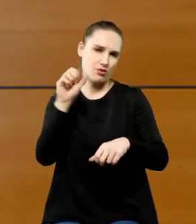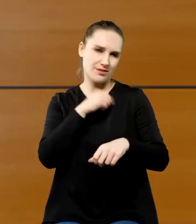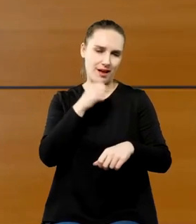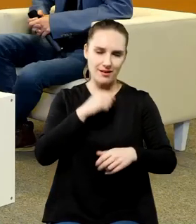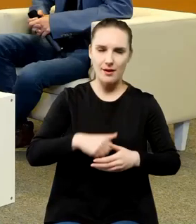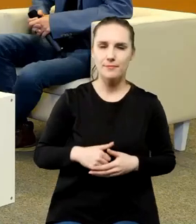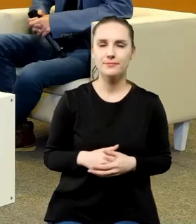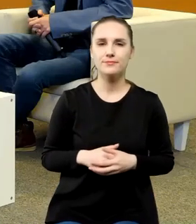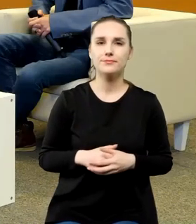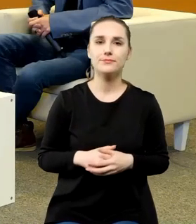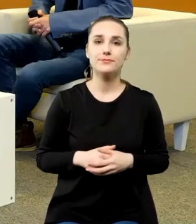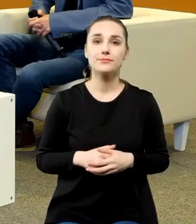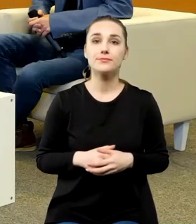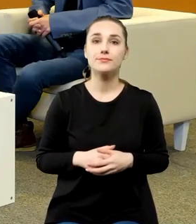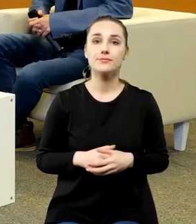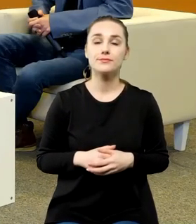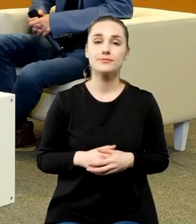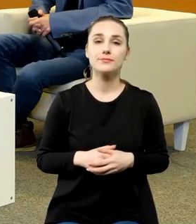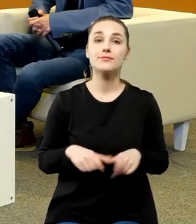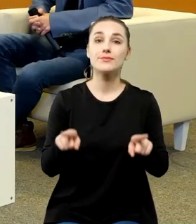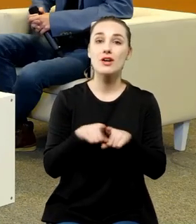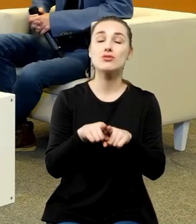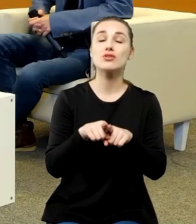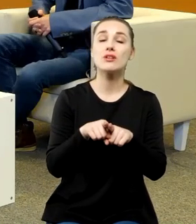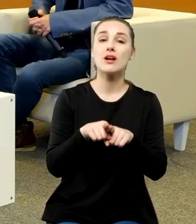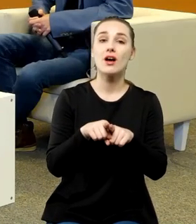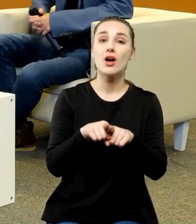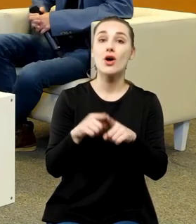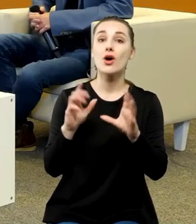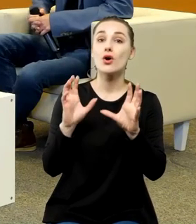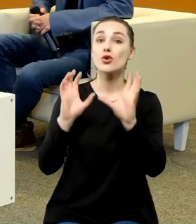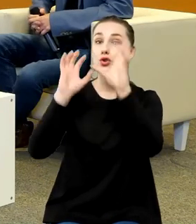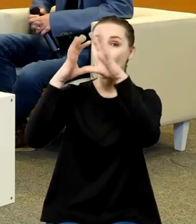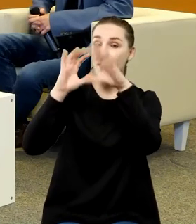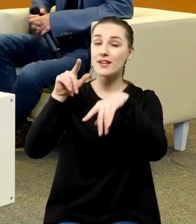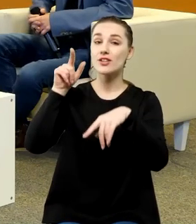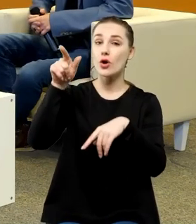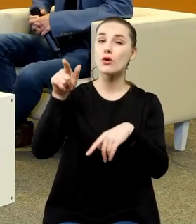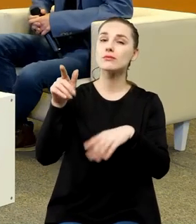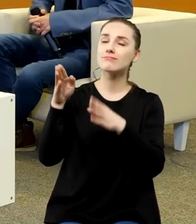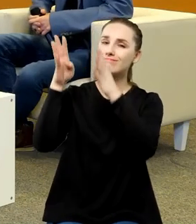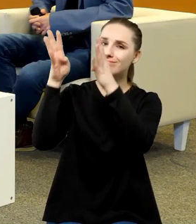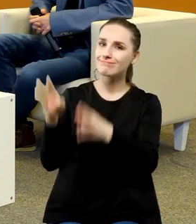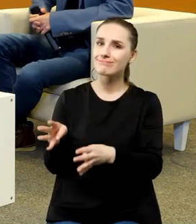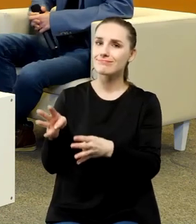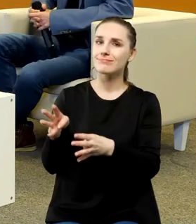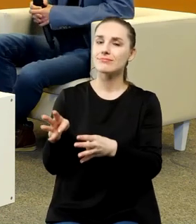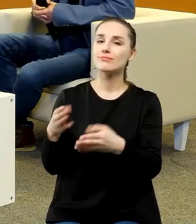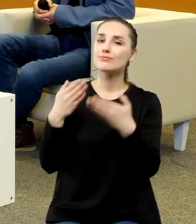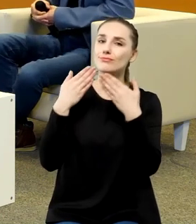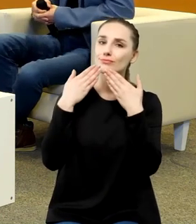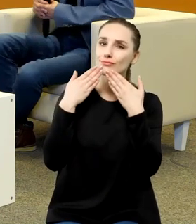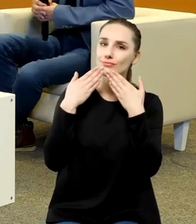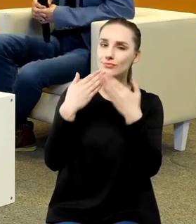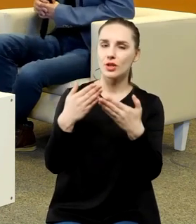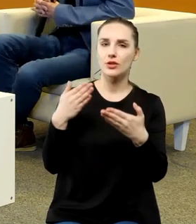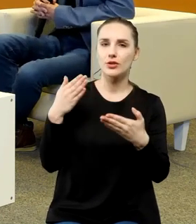że jest właśnie Kopernik postacią, która mogłaby wspomóc